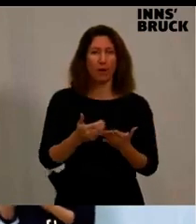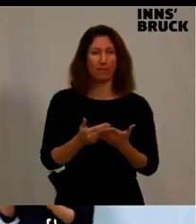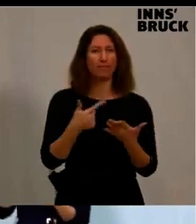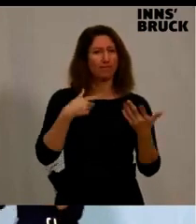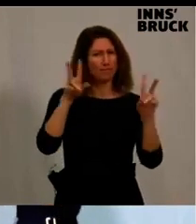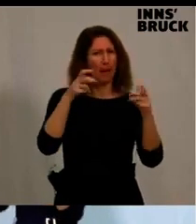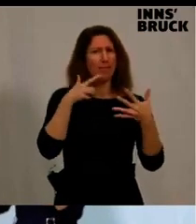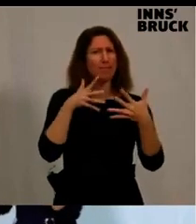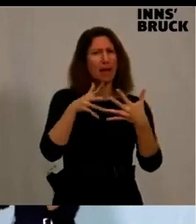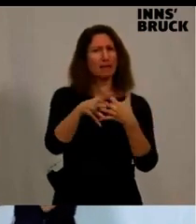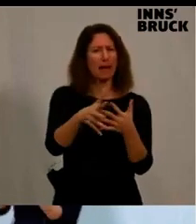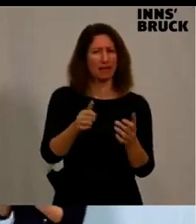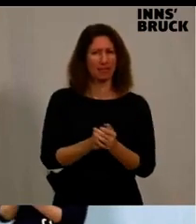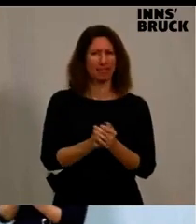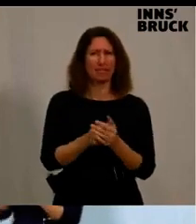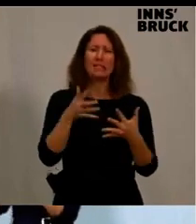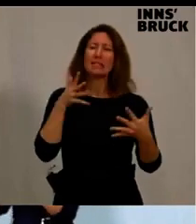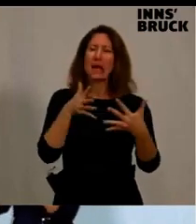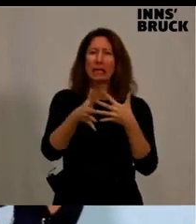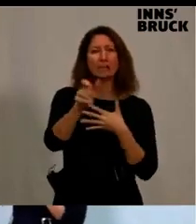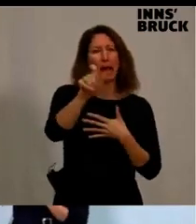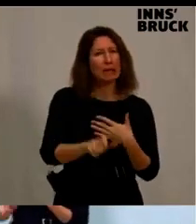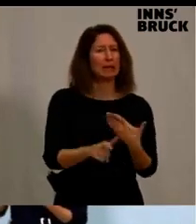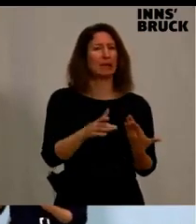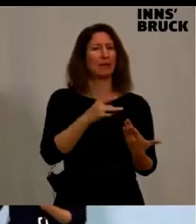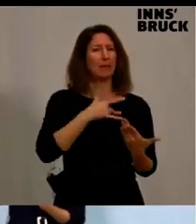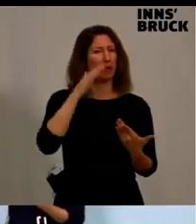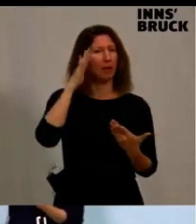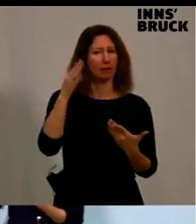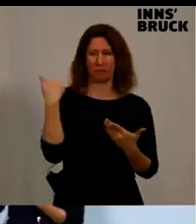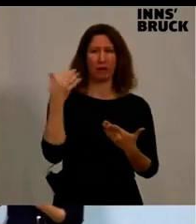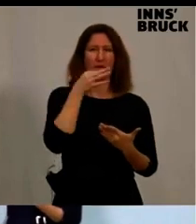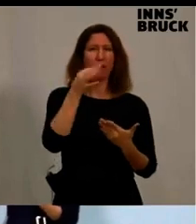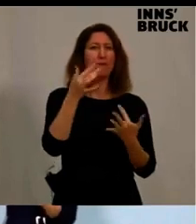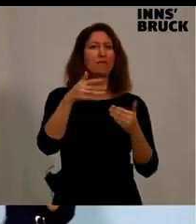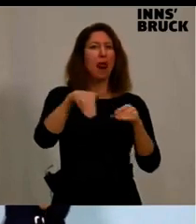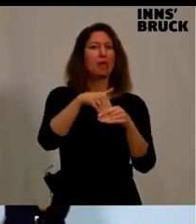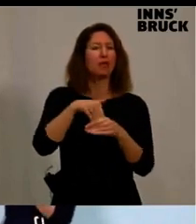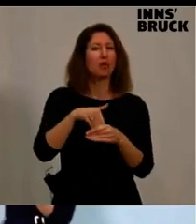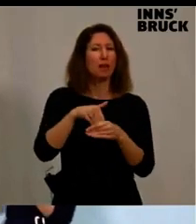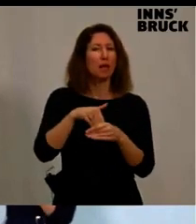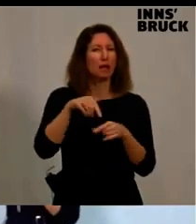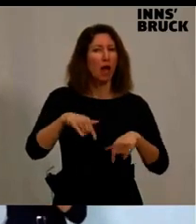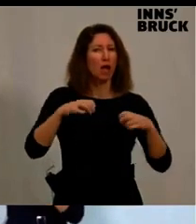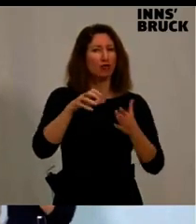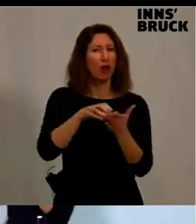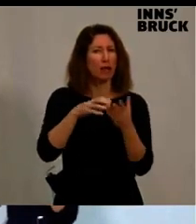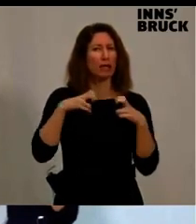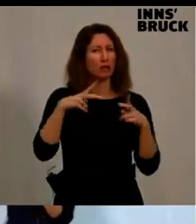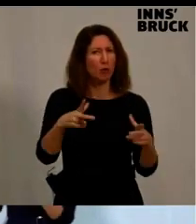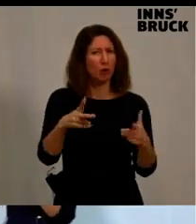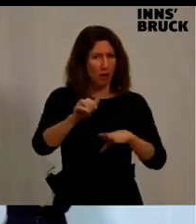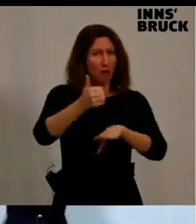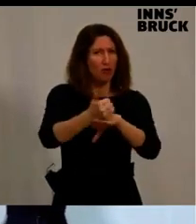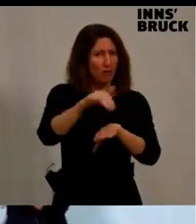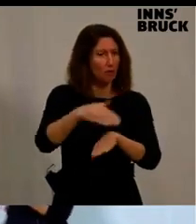Transparenz. Ein Transparenzbürgermeister, super. Vor einiger Zeit haben wir gefragt, wie viele Bedienstete haben wir denn in der Stadt Innsbruck da überhaupt? Weil als Chef